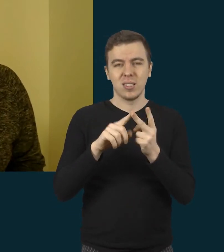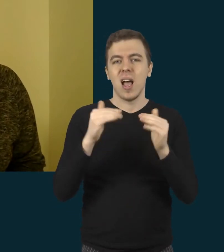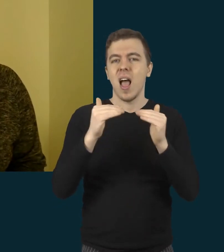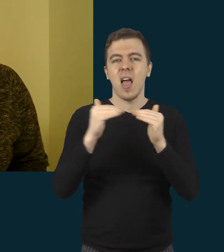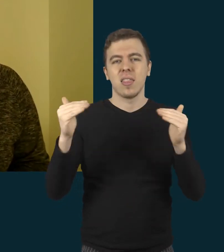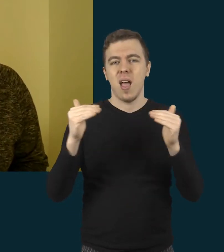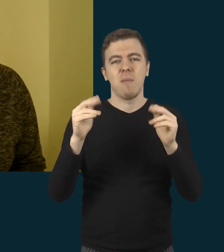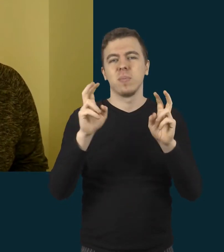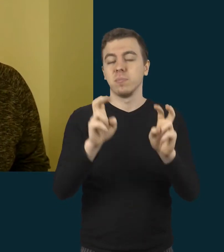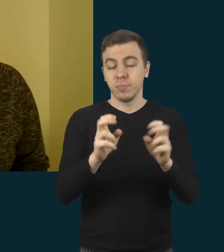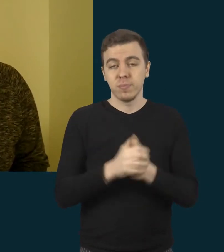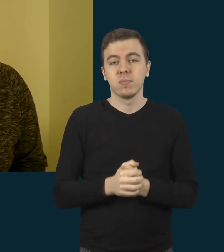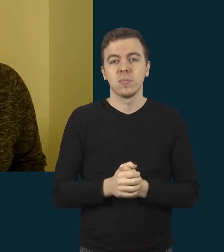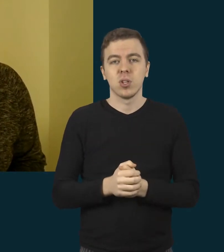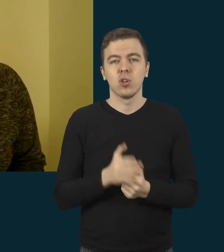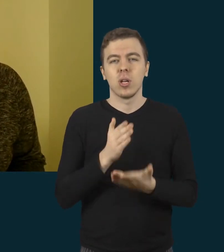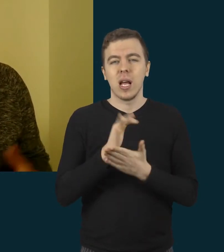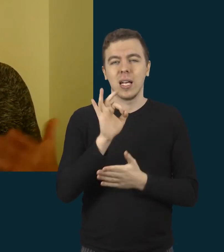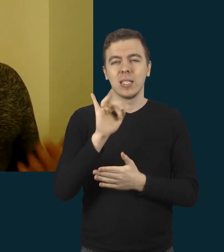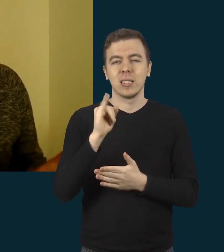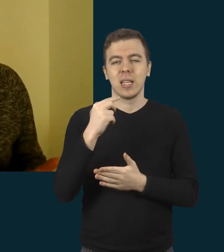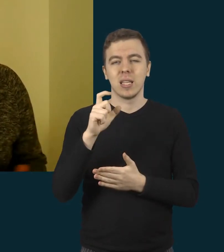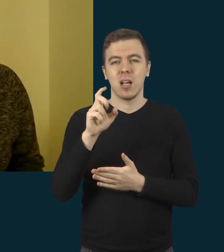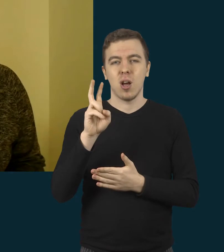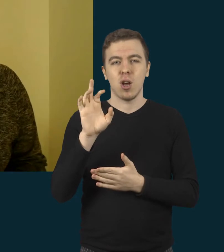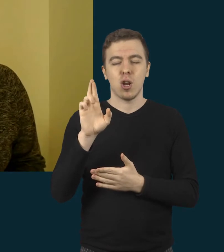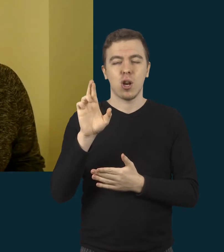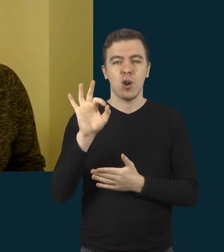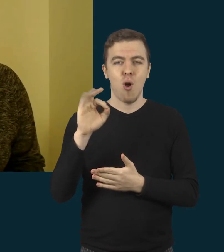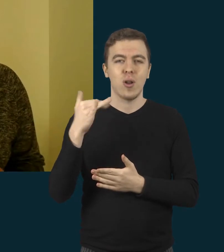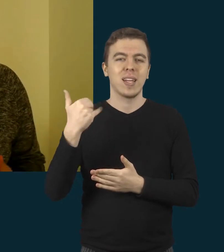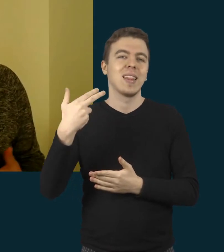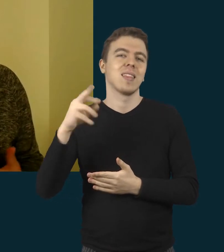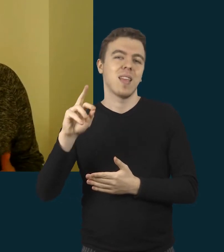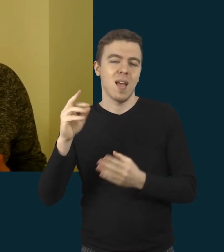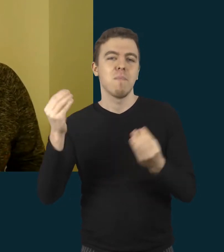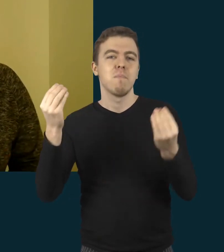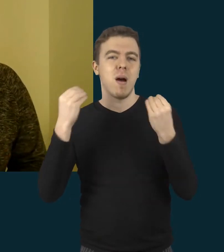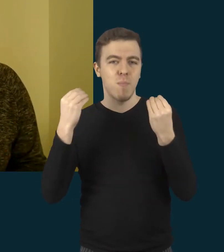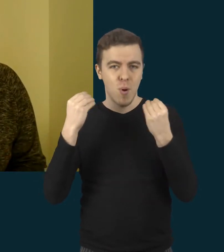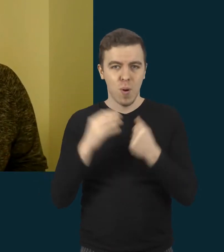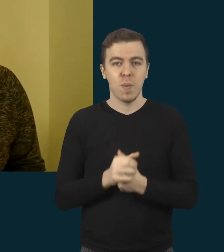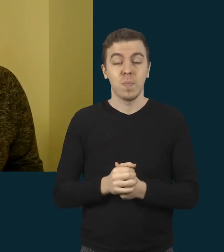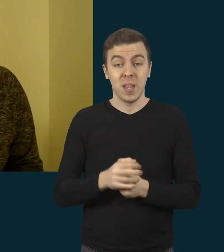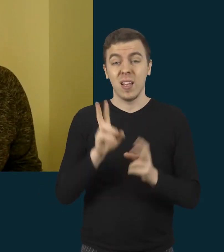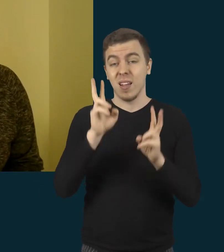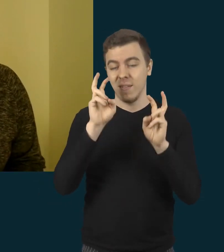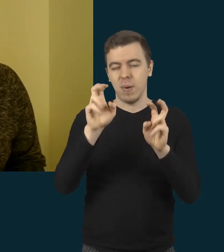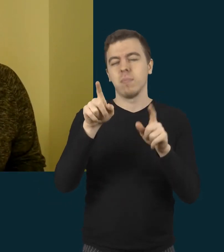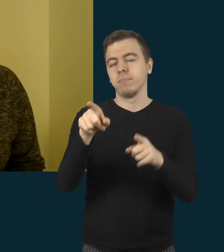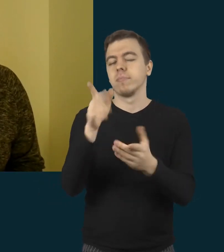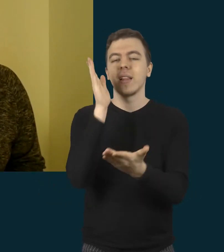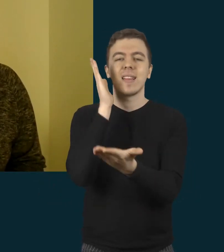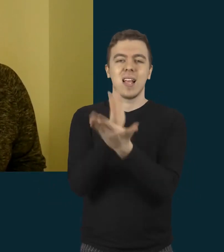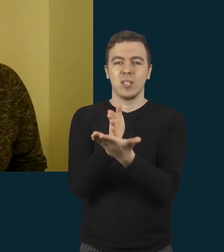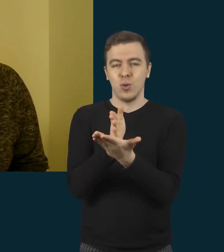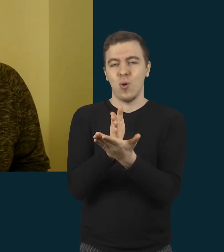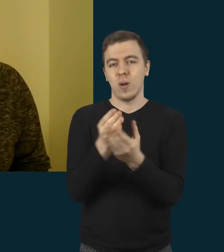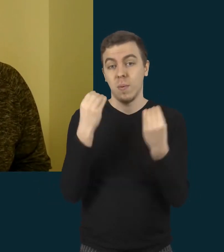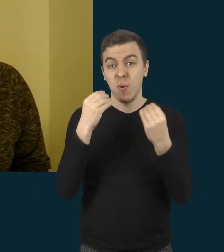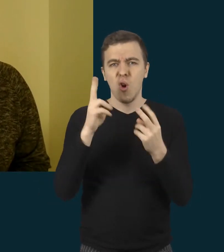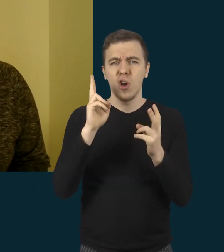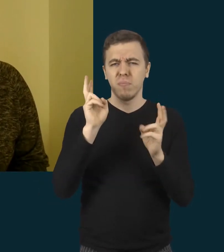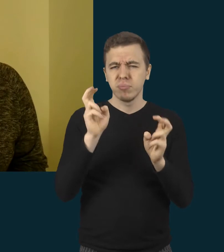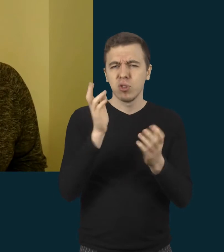tai yra sinchroninės pamoka, tai reiškia, mes turėjom tiesiogį, tai yra kibirėlės.